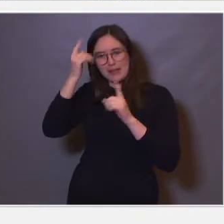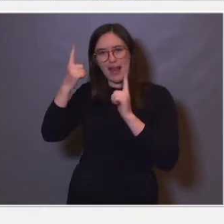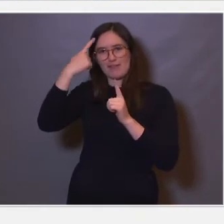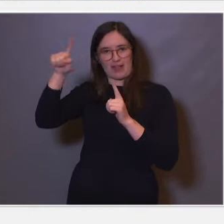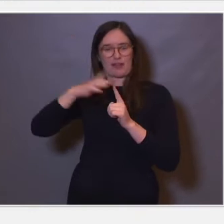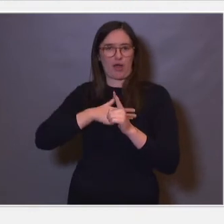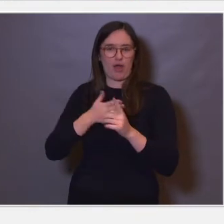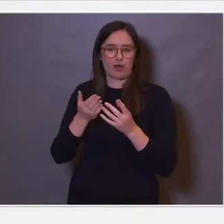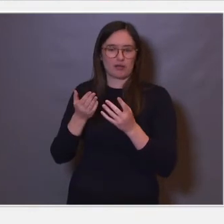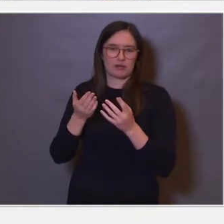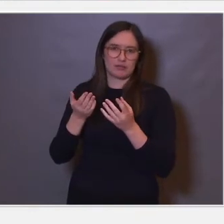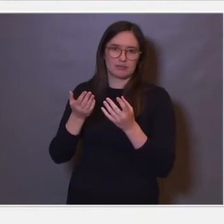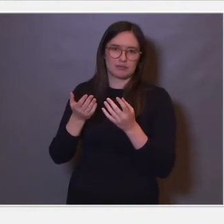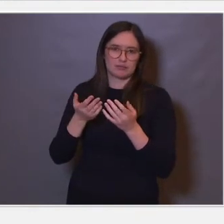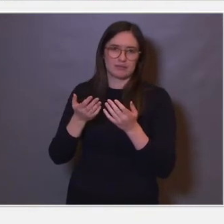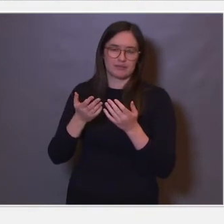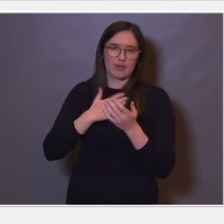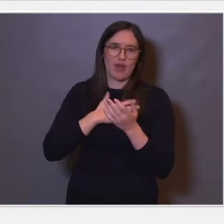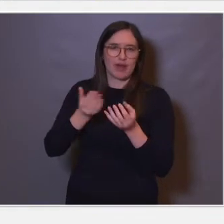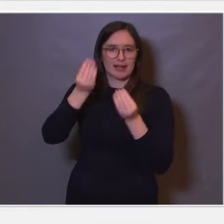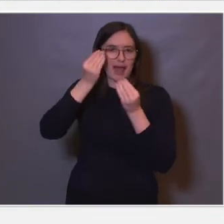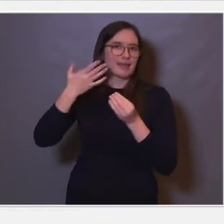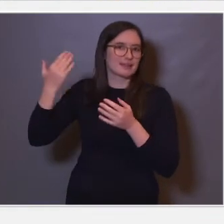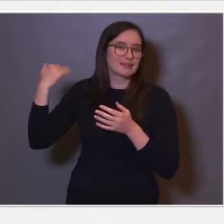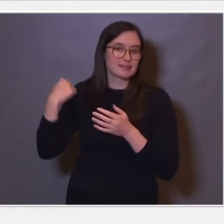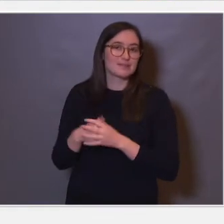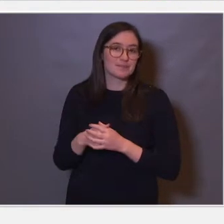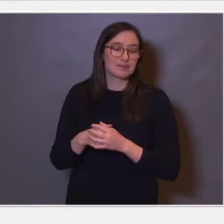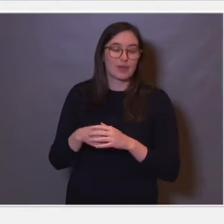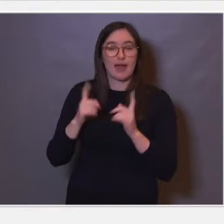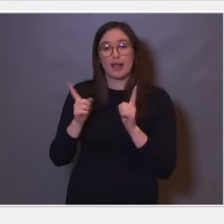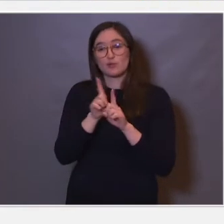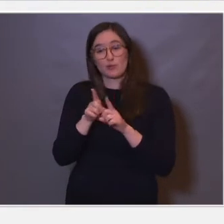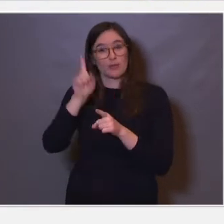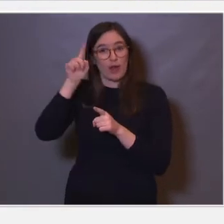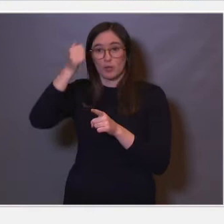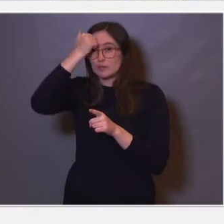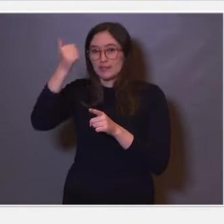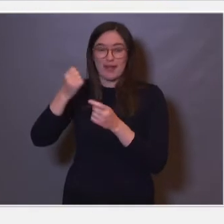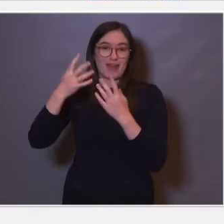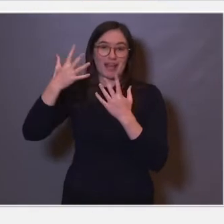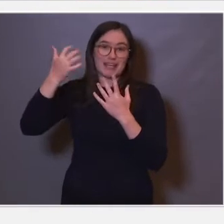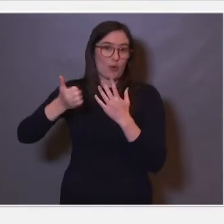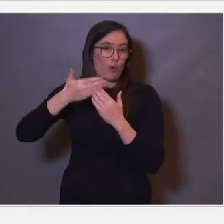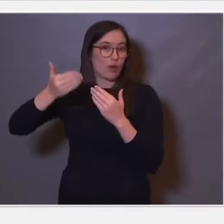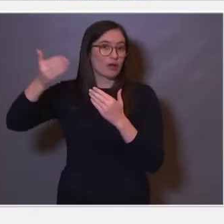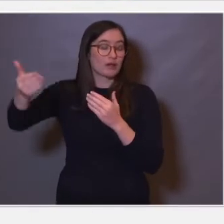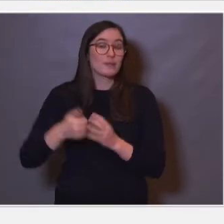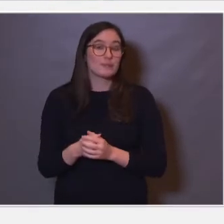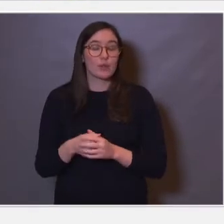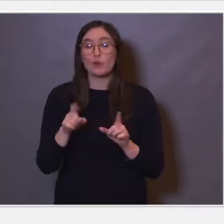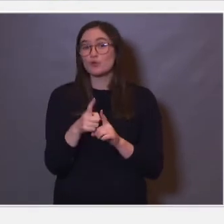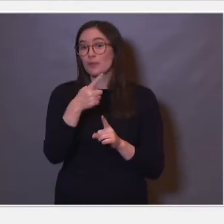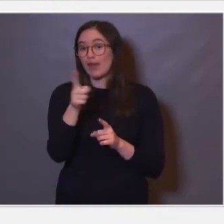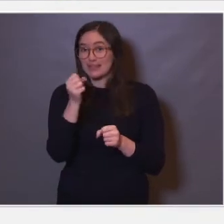vi har lært, som vi kan huske i ti år. Og som dere helt sikkert har hørt mange